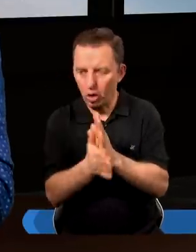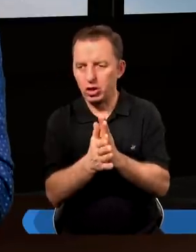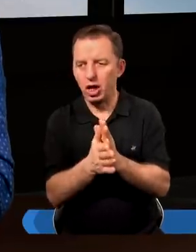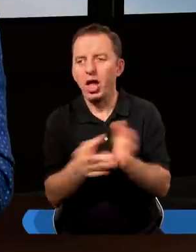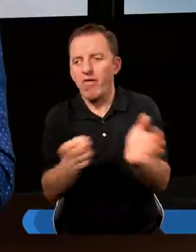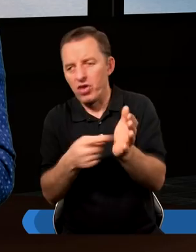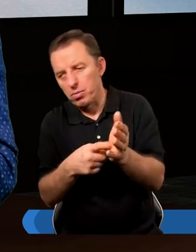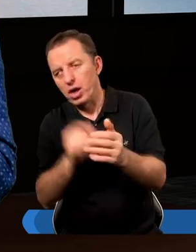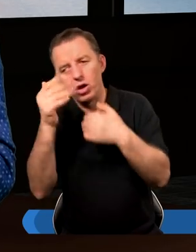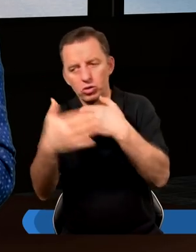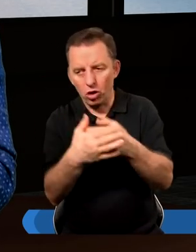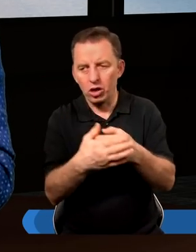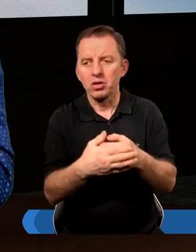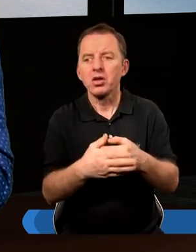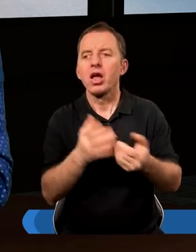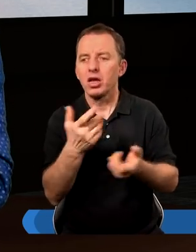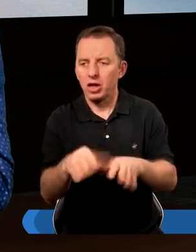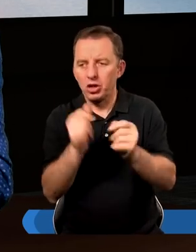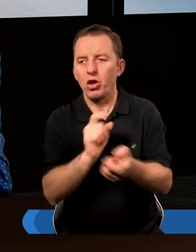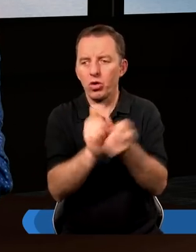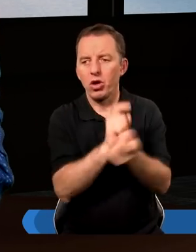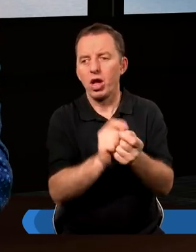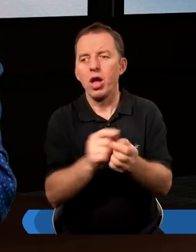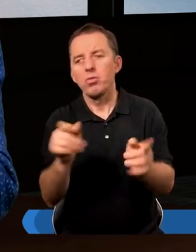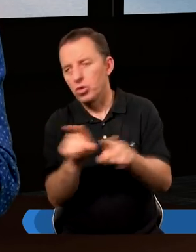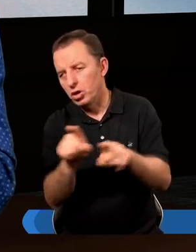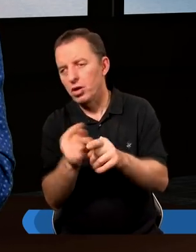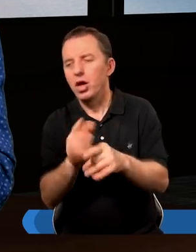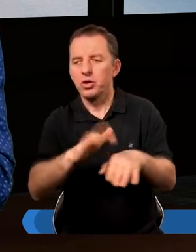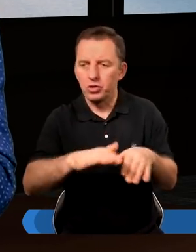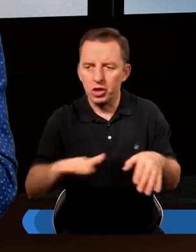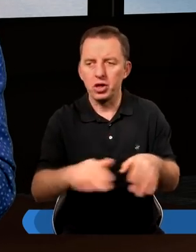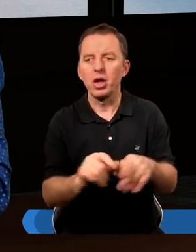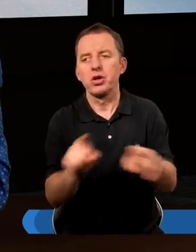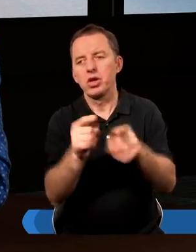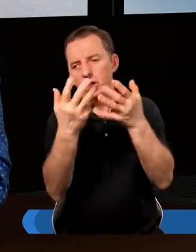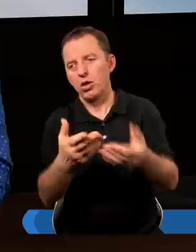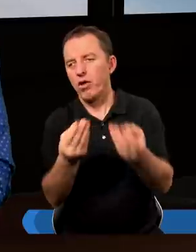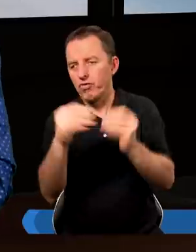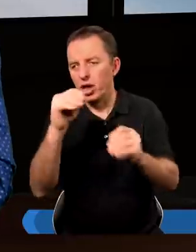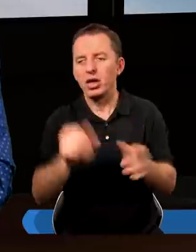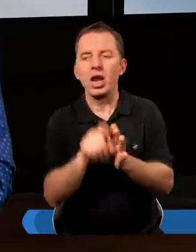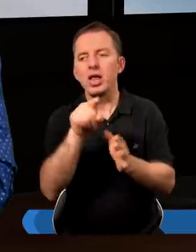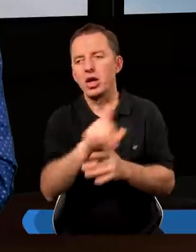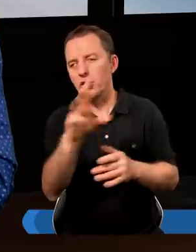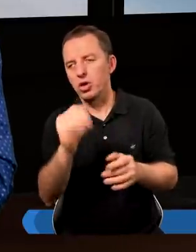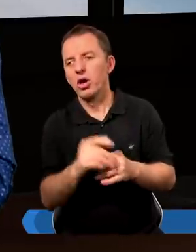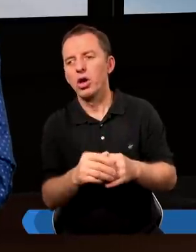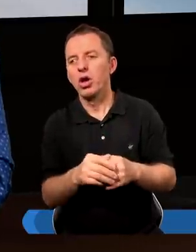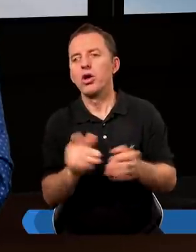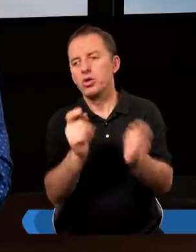sprostać wymaganiom żony i zaczynają się kłótnieć. Potem to samo dotyczy dzieci. Dzieci chcą więcej, dlatego, że